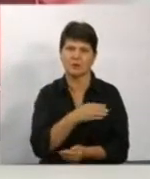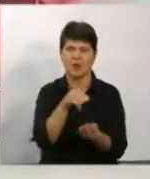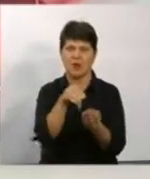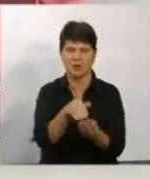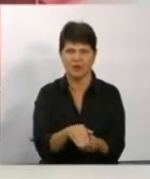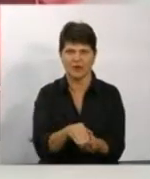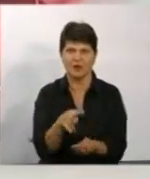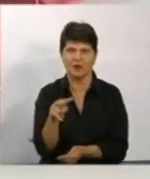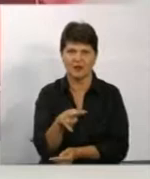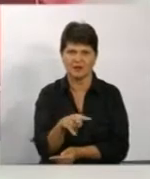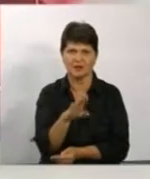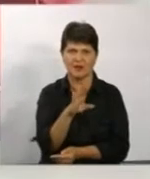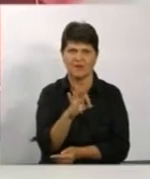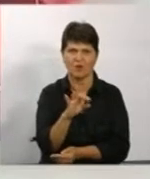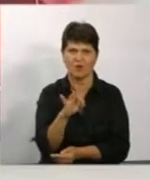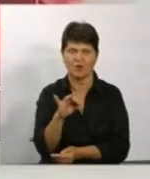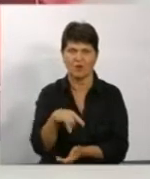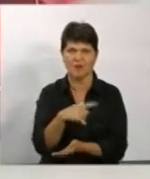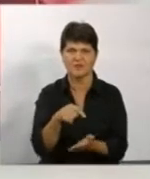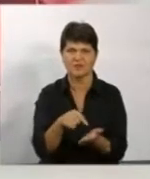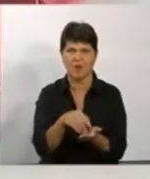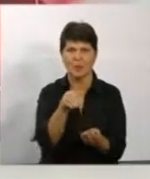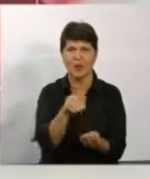Ларису Ворону на міському кладовищі.